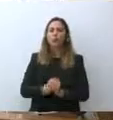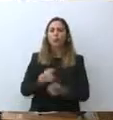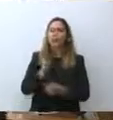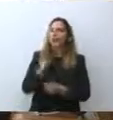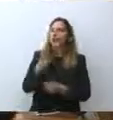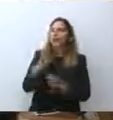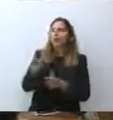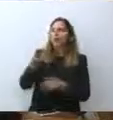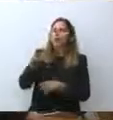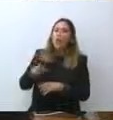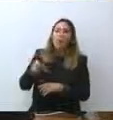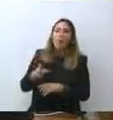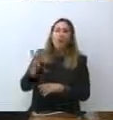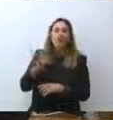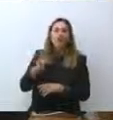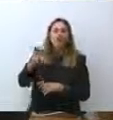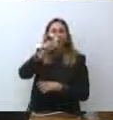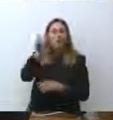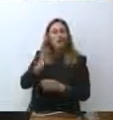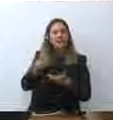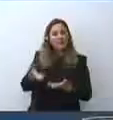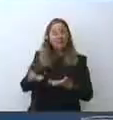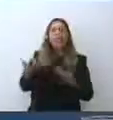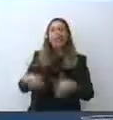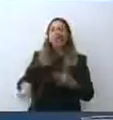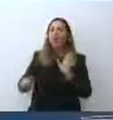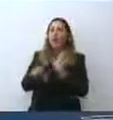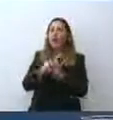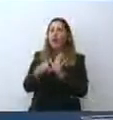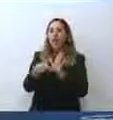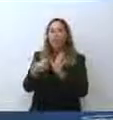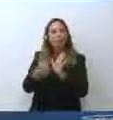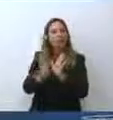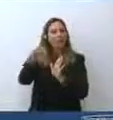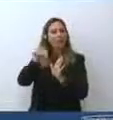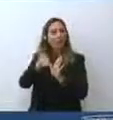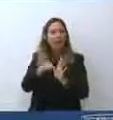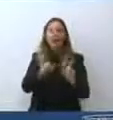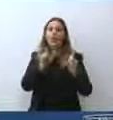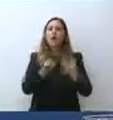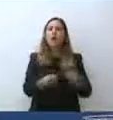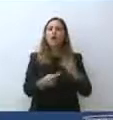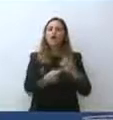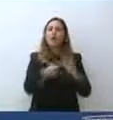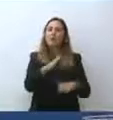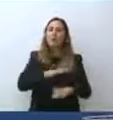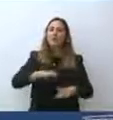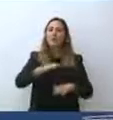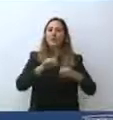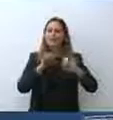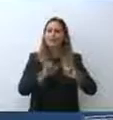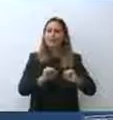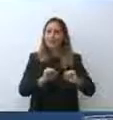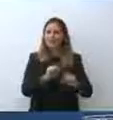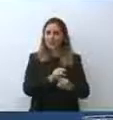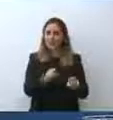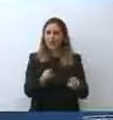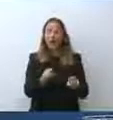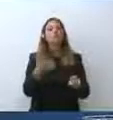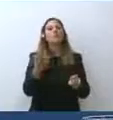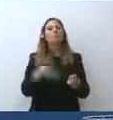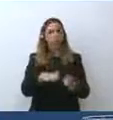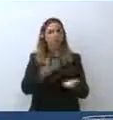'obbligo, tra l'altro, nel nostro Paese è già disposto da norma primaria per quanto riguarda il personale sanitario, quindi in realtà già è